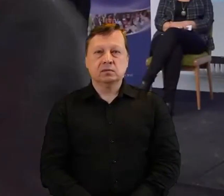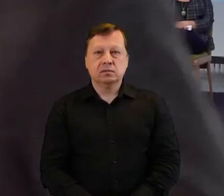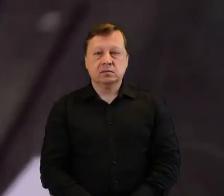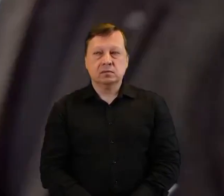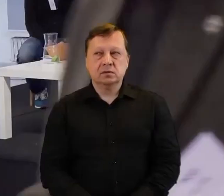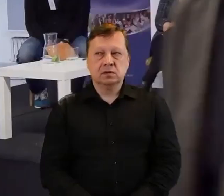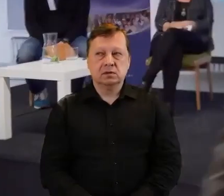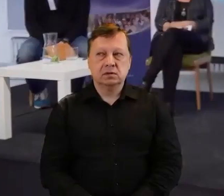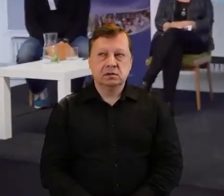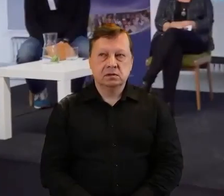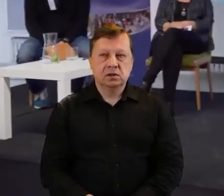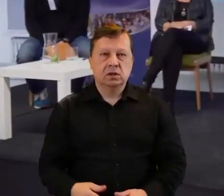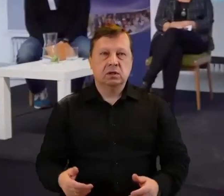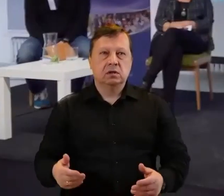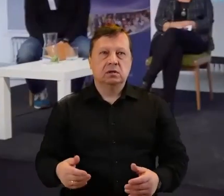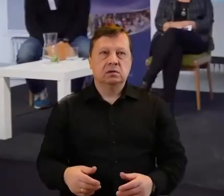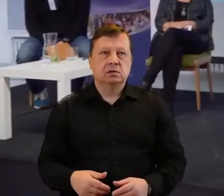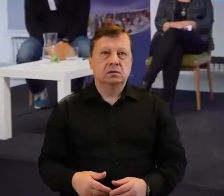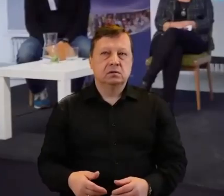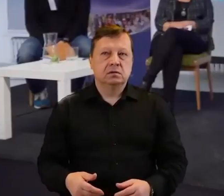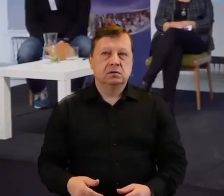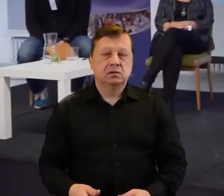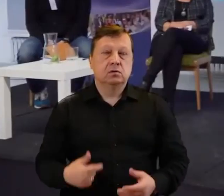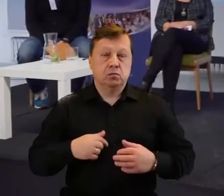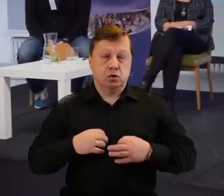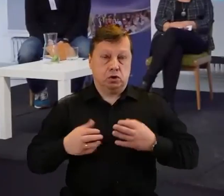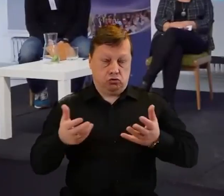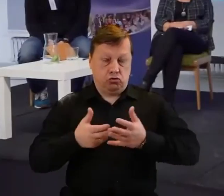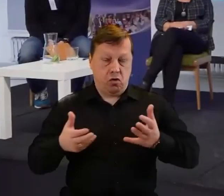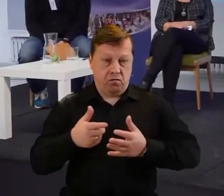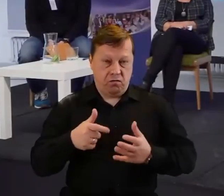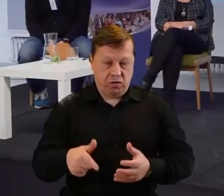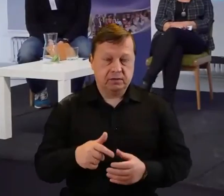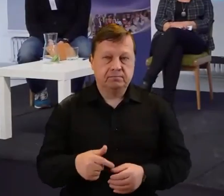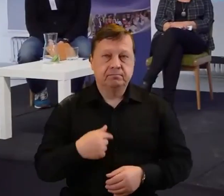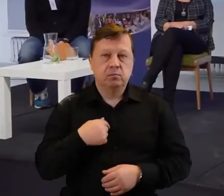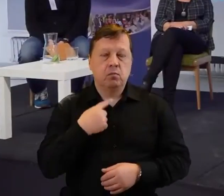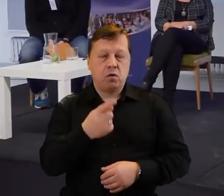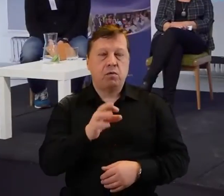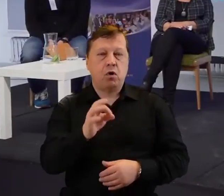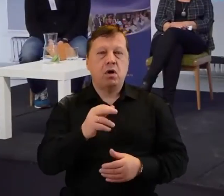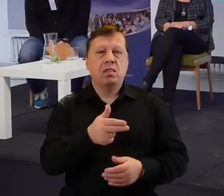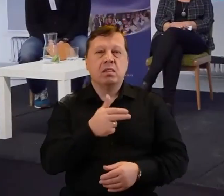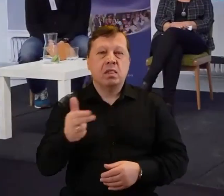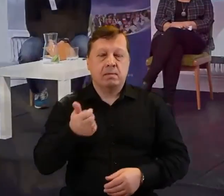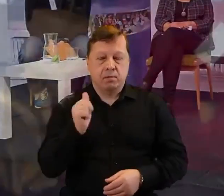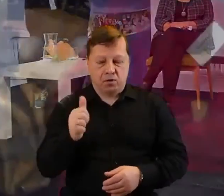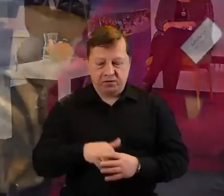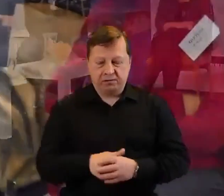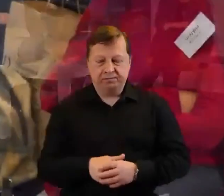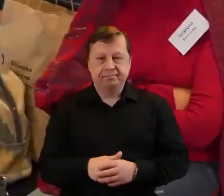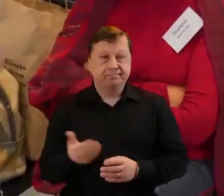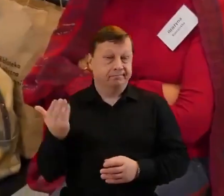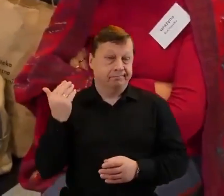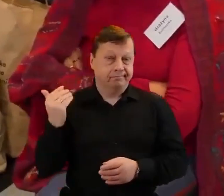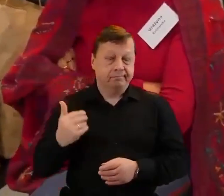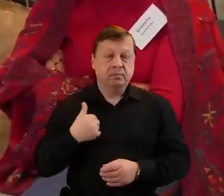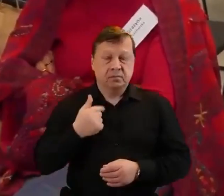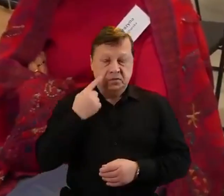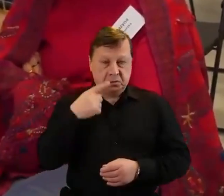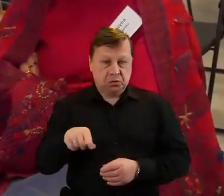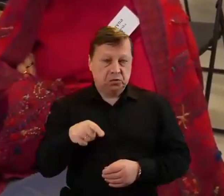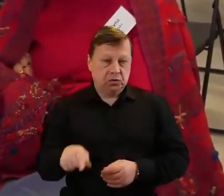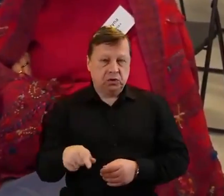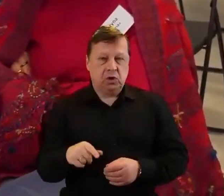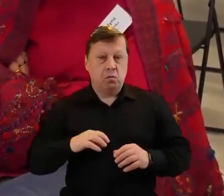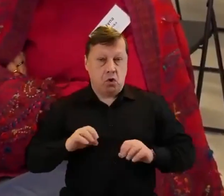Szymon Wach, Stowarzyszenie Gradiam. Ja odnośnie tego profesjonalizmu ostatnimi czasy zauważyłem,